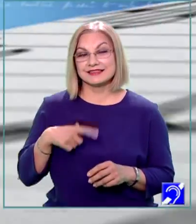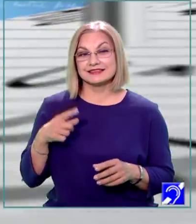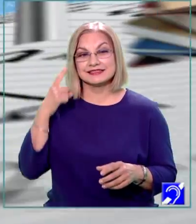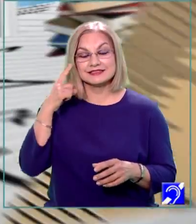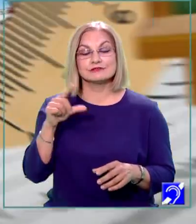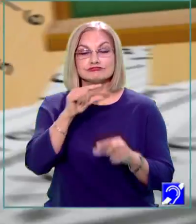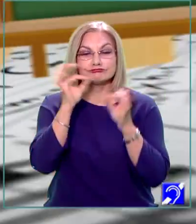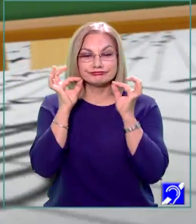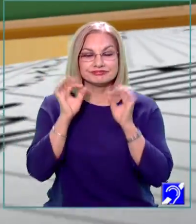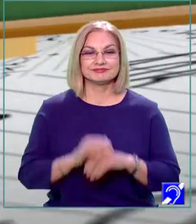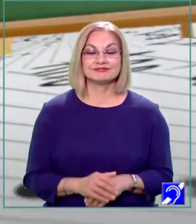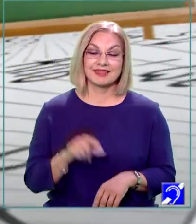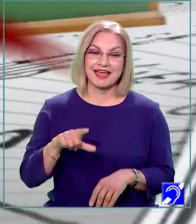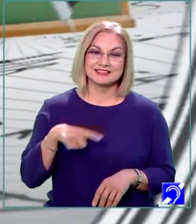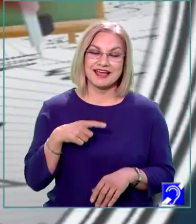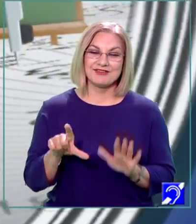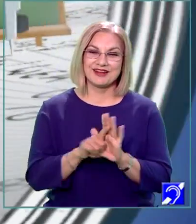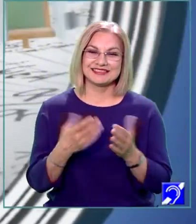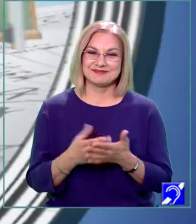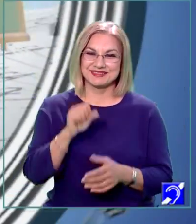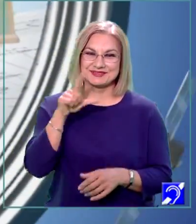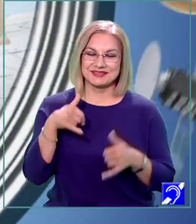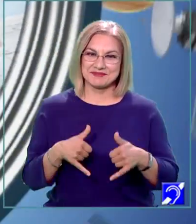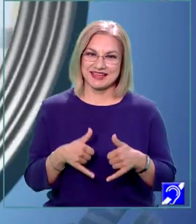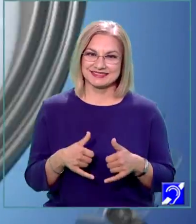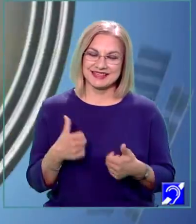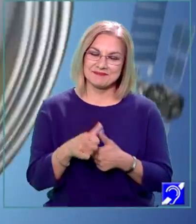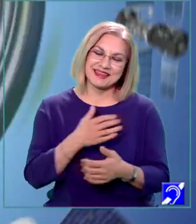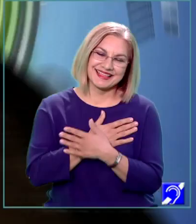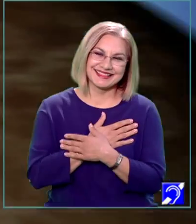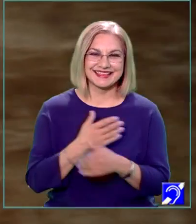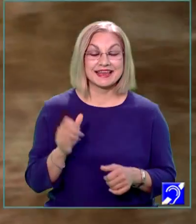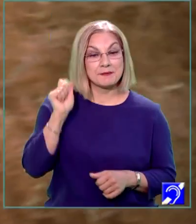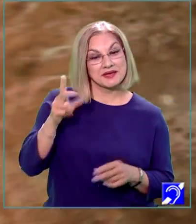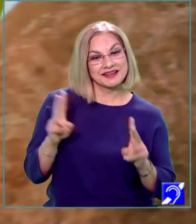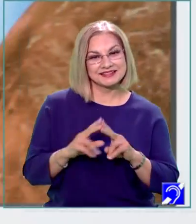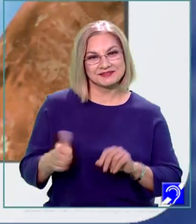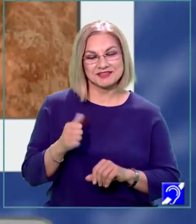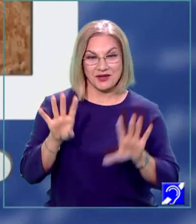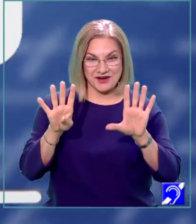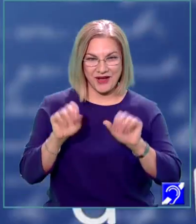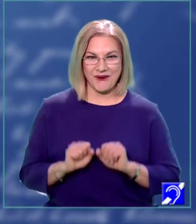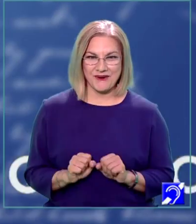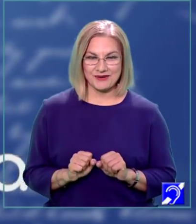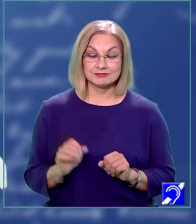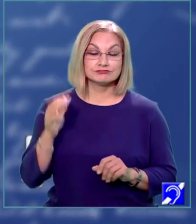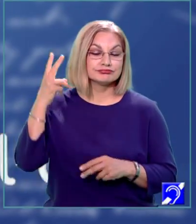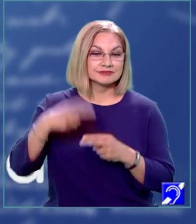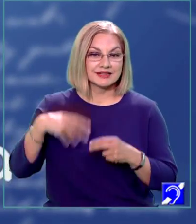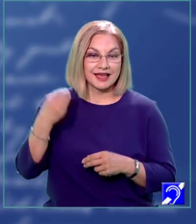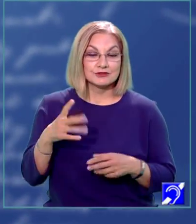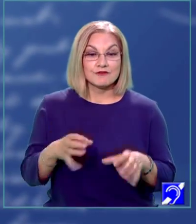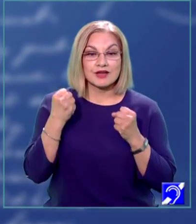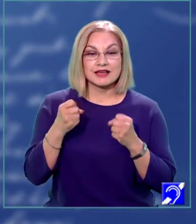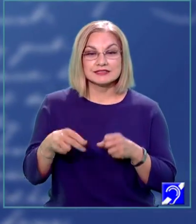ții gura. Acestea au fost lecțiile dimineții de astăzi, dragi prieteni. Ne revedem și mâine de la ora 9 fix. Până atunci, găsiți pe pagina de